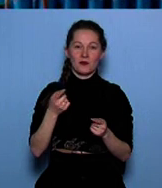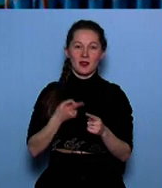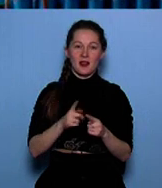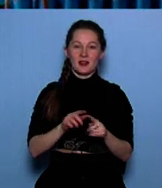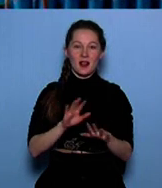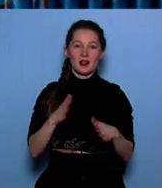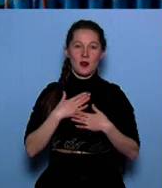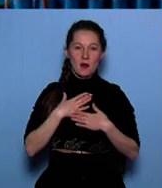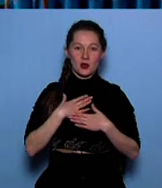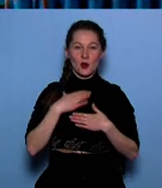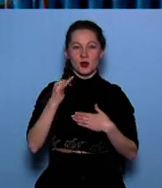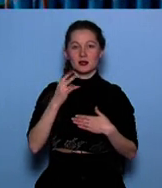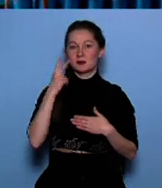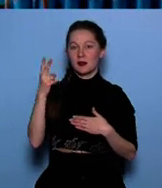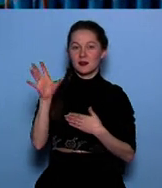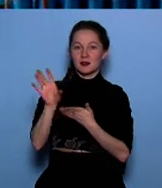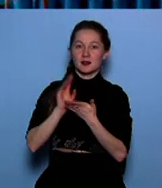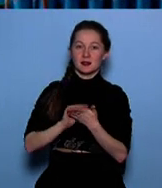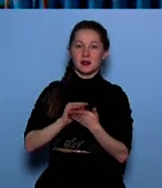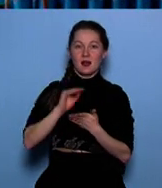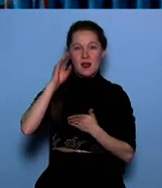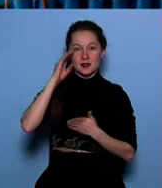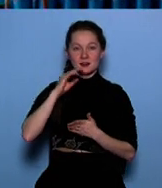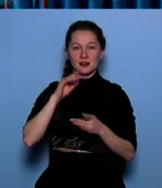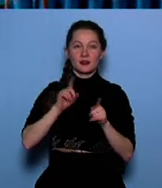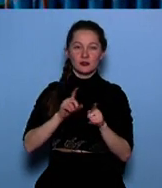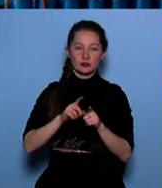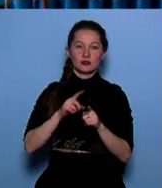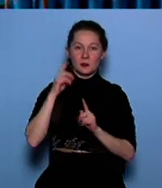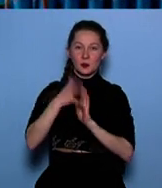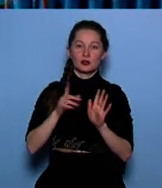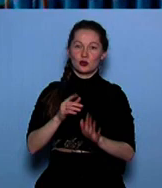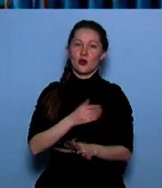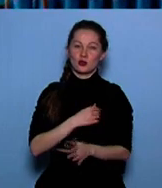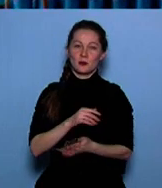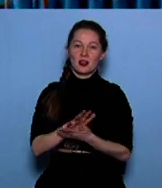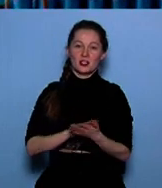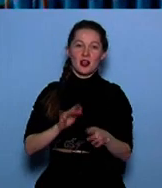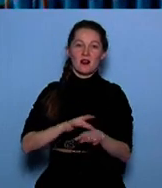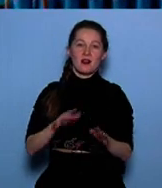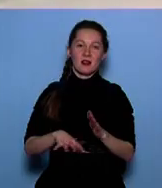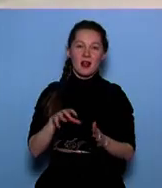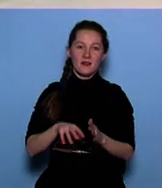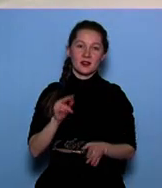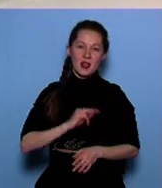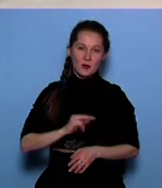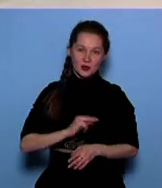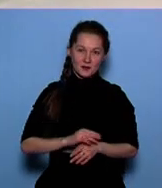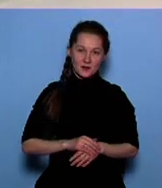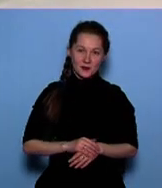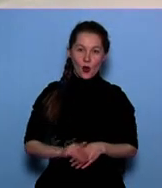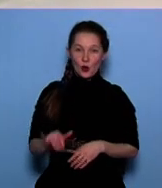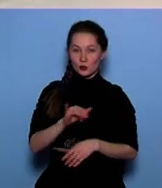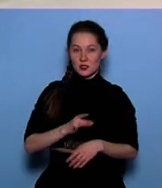И смотря на родителей, на отца, понял, что тоже хочу продолжать работу в транснефти, работать нефтяником». В Удмуртском